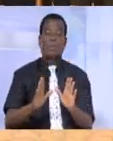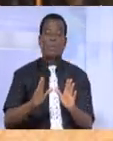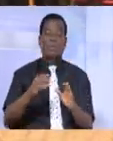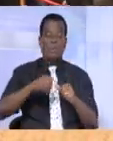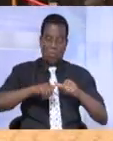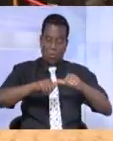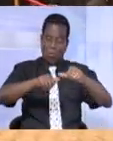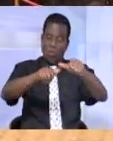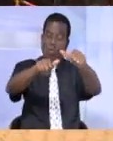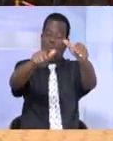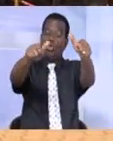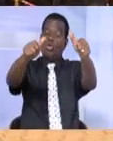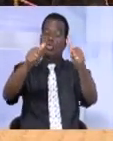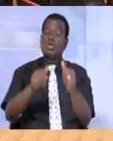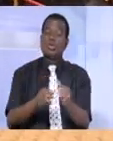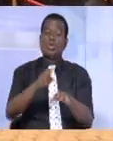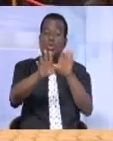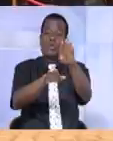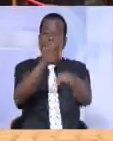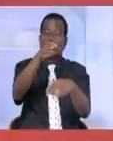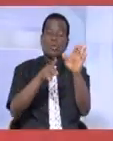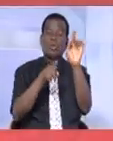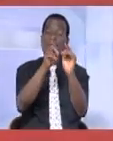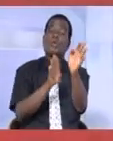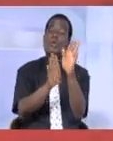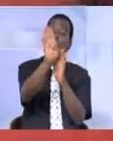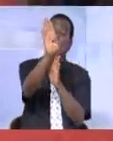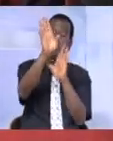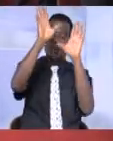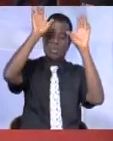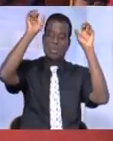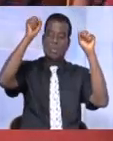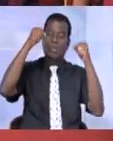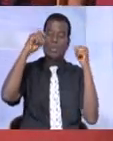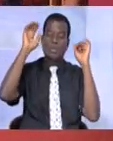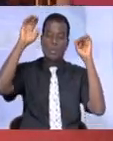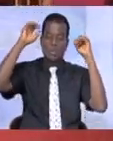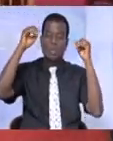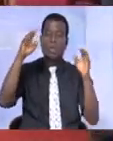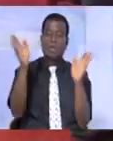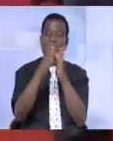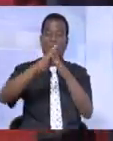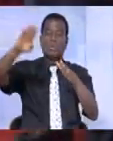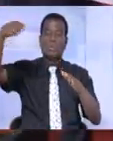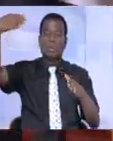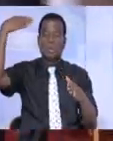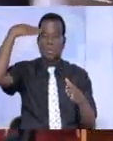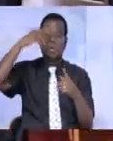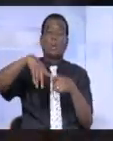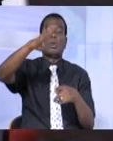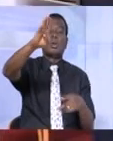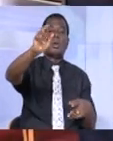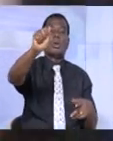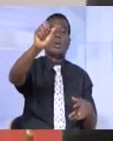poursuivre résolument sa marche vers l'émergence, le chef de l'État a présidé un conseil des ministres à Grand